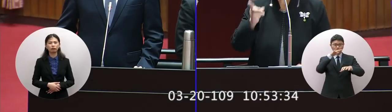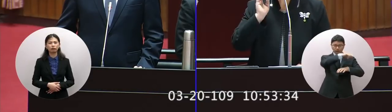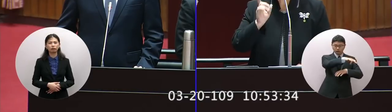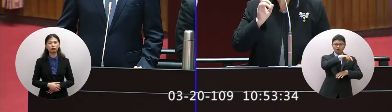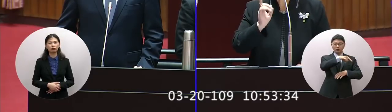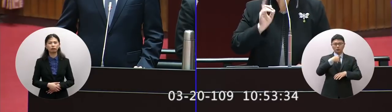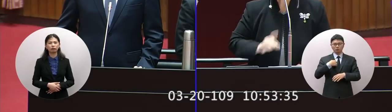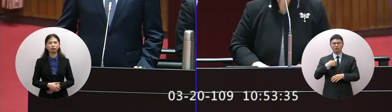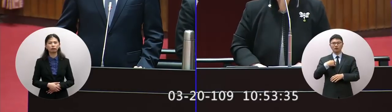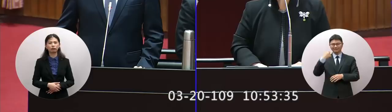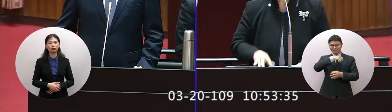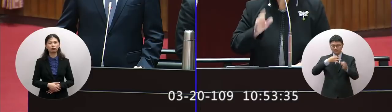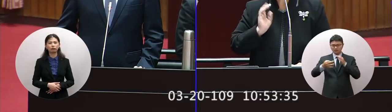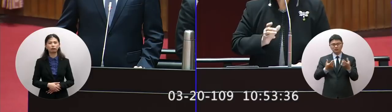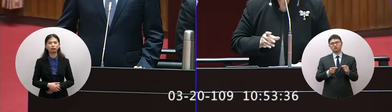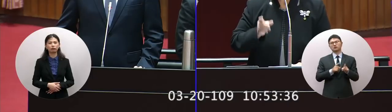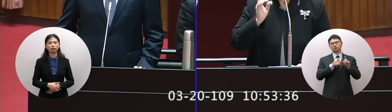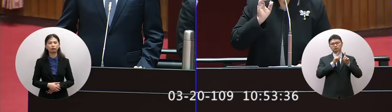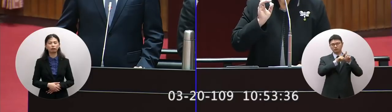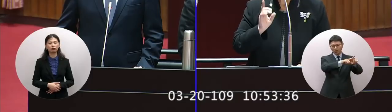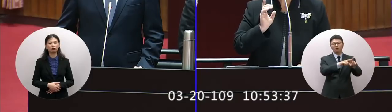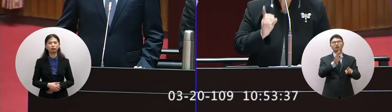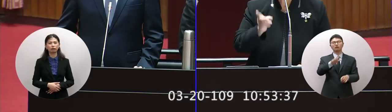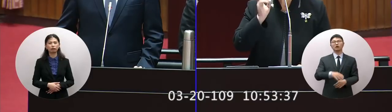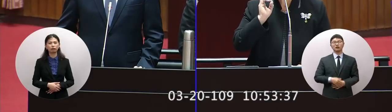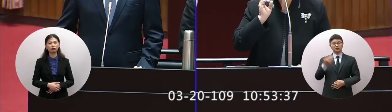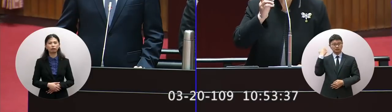拚去拚總統的時候以前的時候